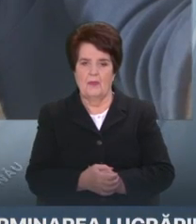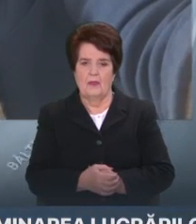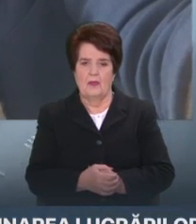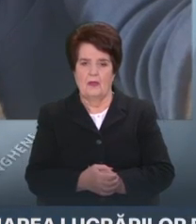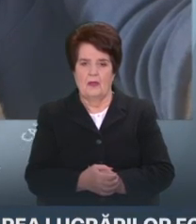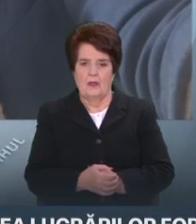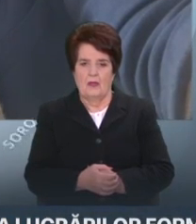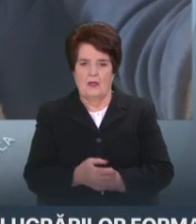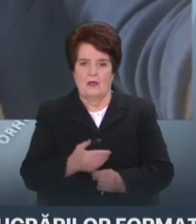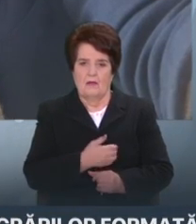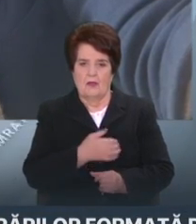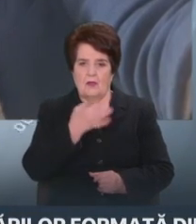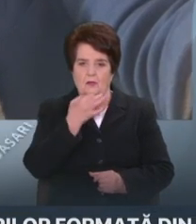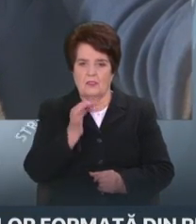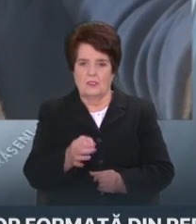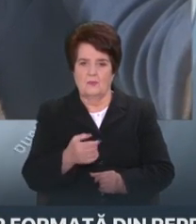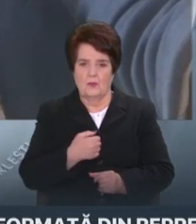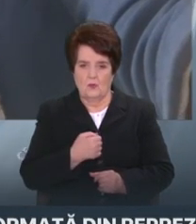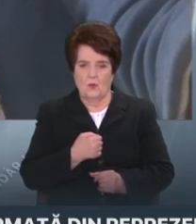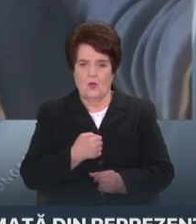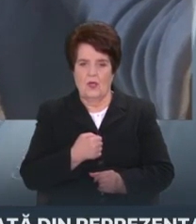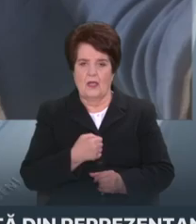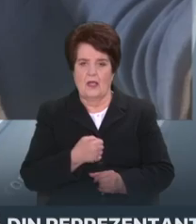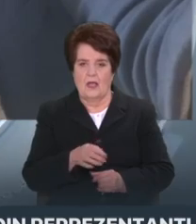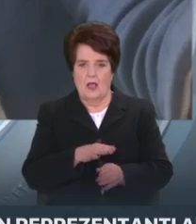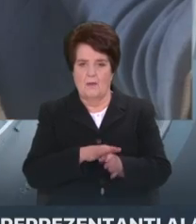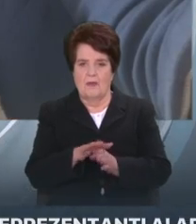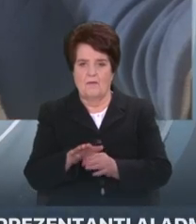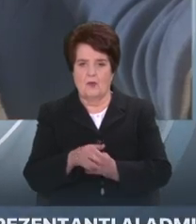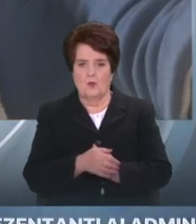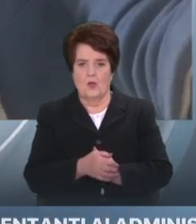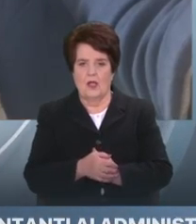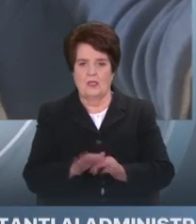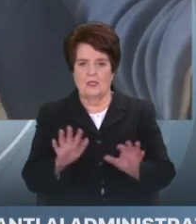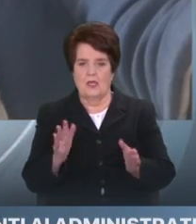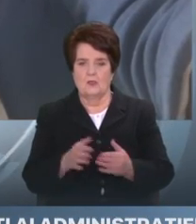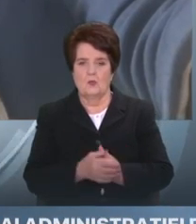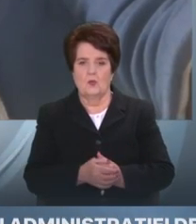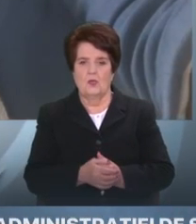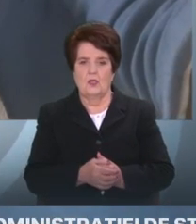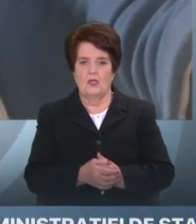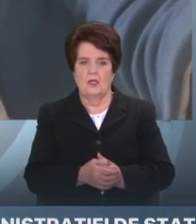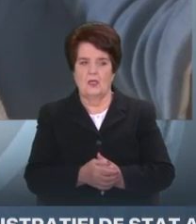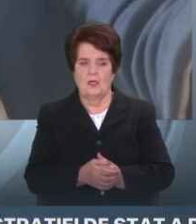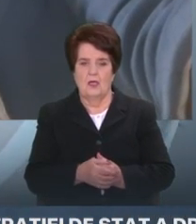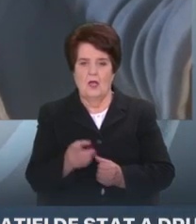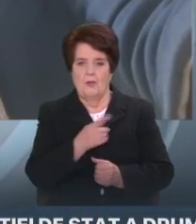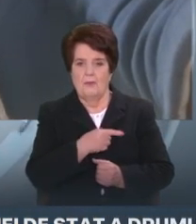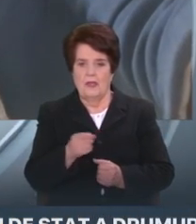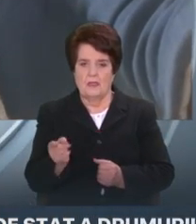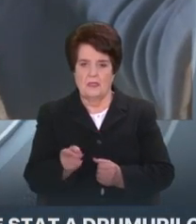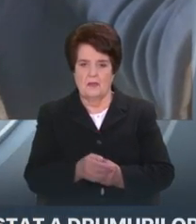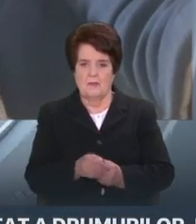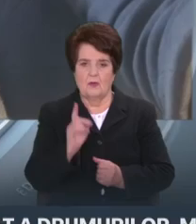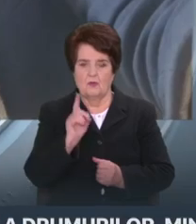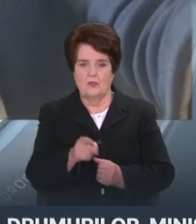Vreau să spun că noi am efectuat calcule și trebuie să fim conștienți despre ce